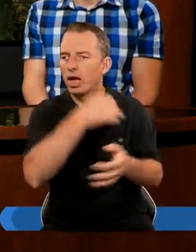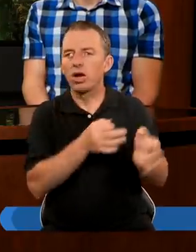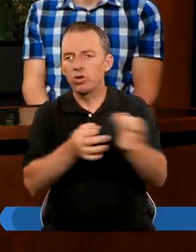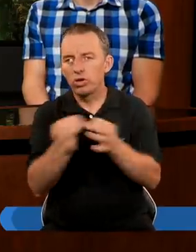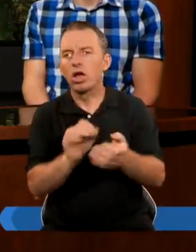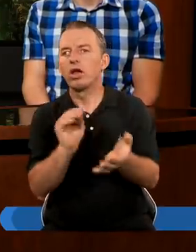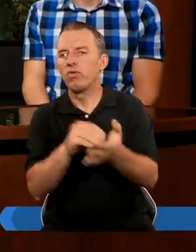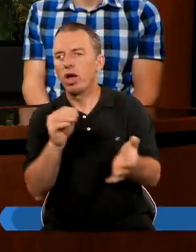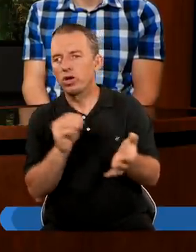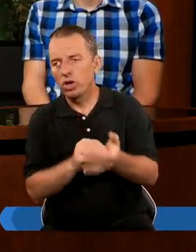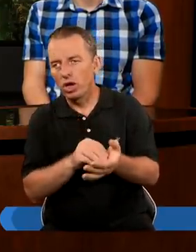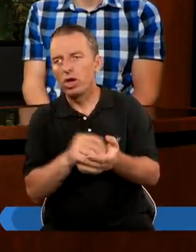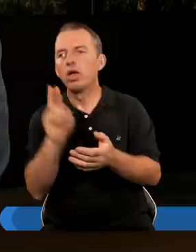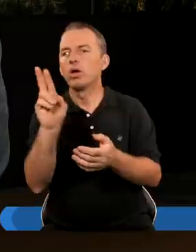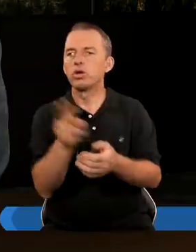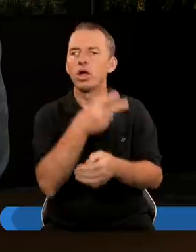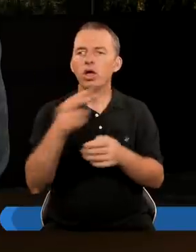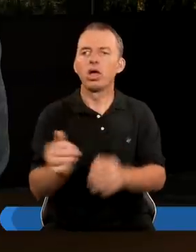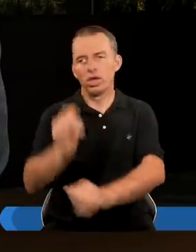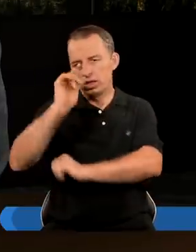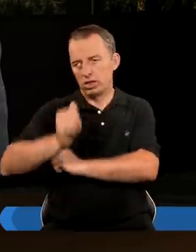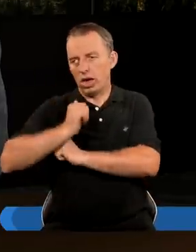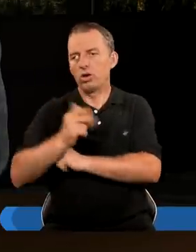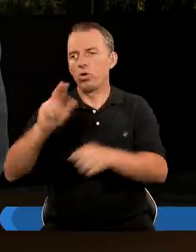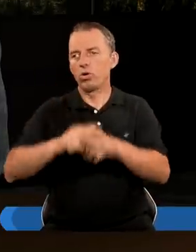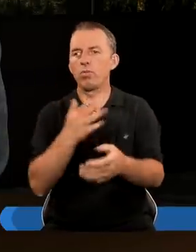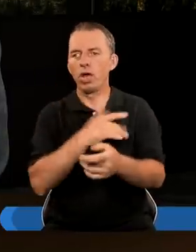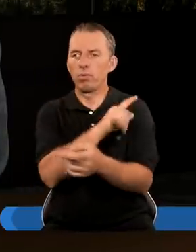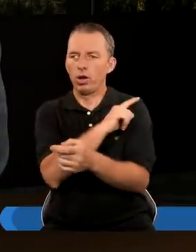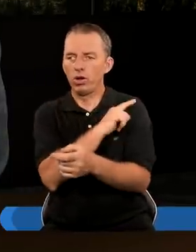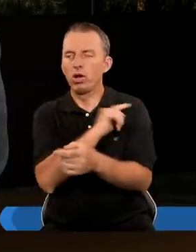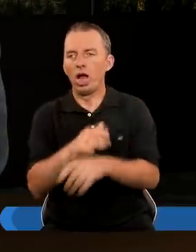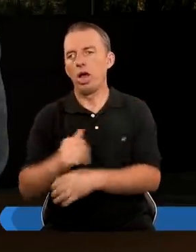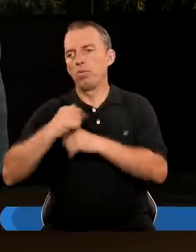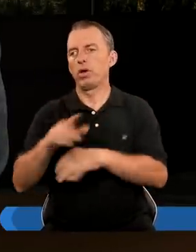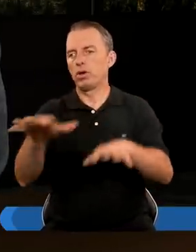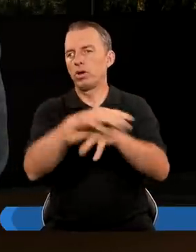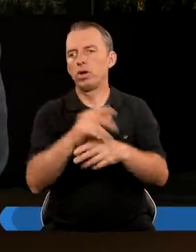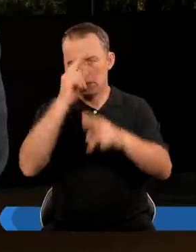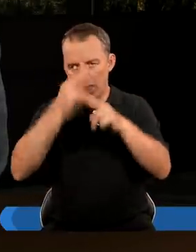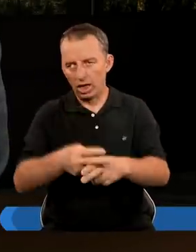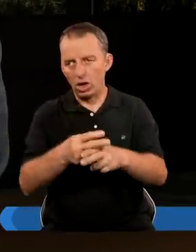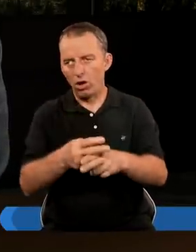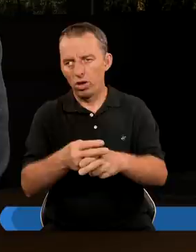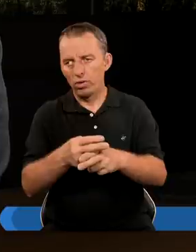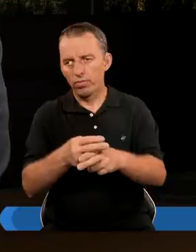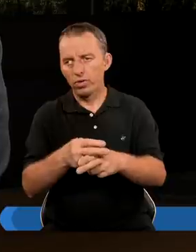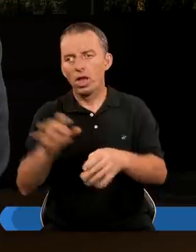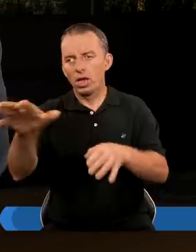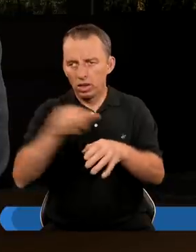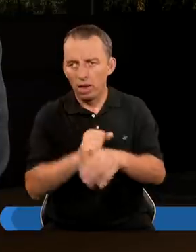starożytnego zwyczaju Kiedy strażnik Który miał pilnować I czuwać na posterunku Zasnął